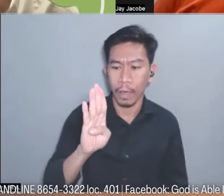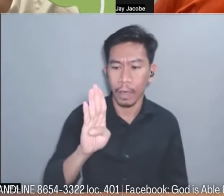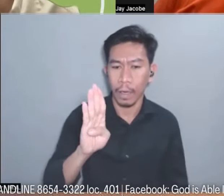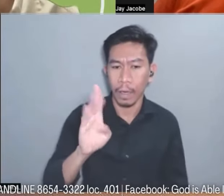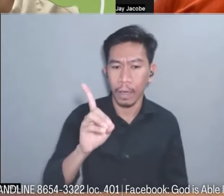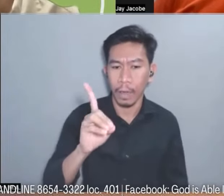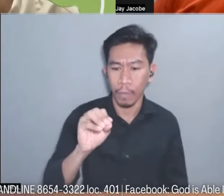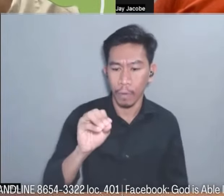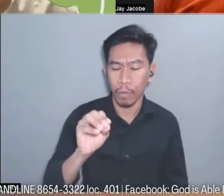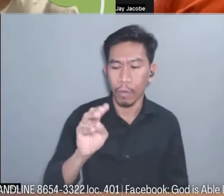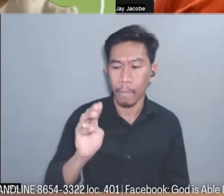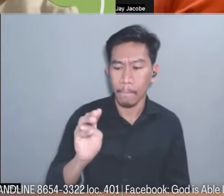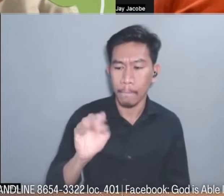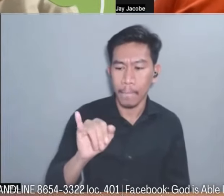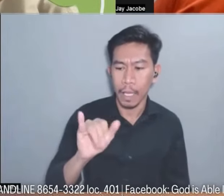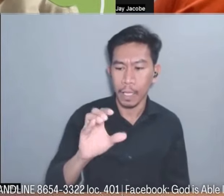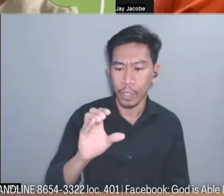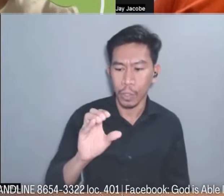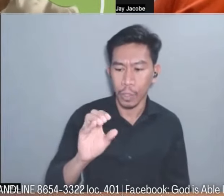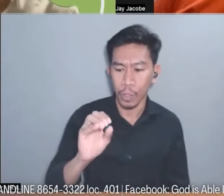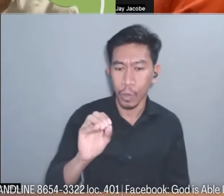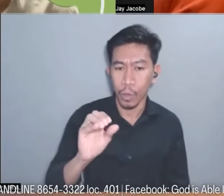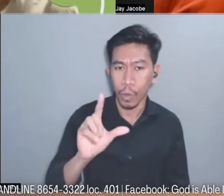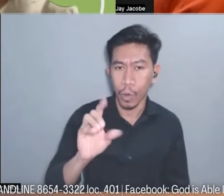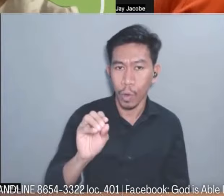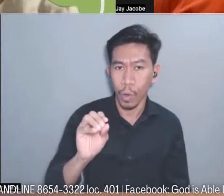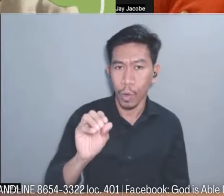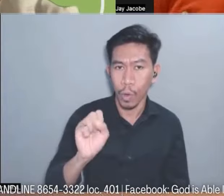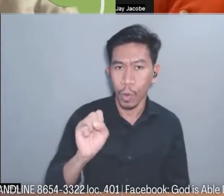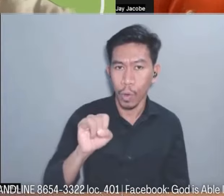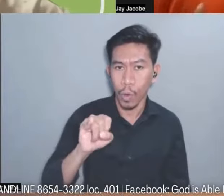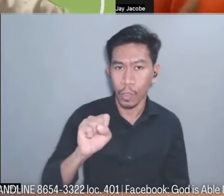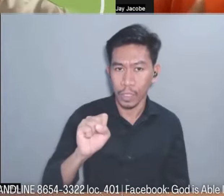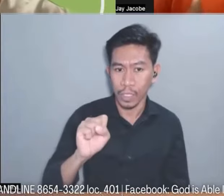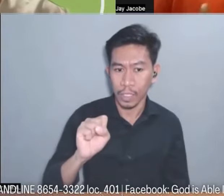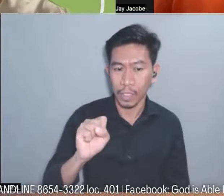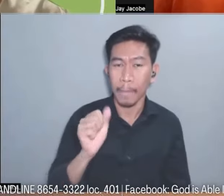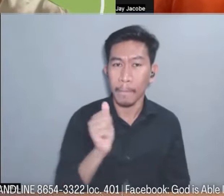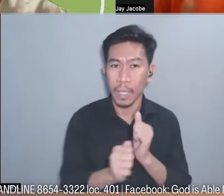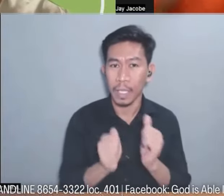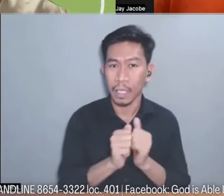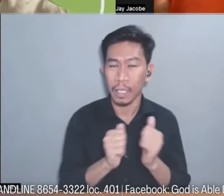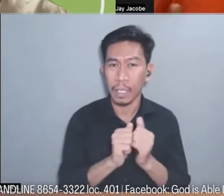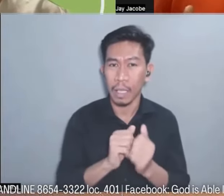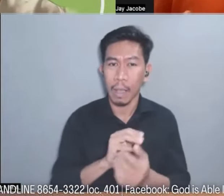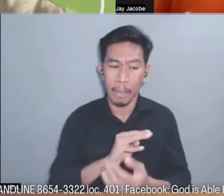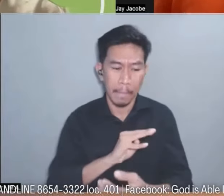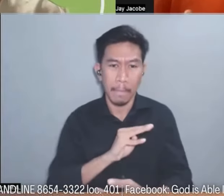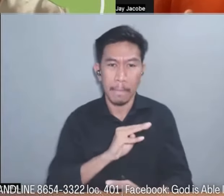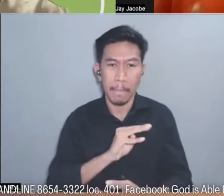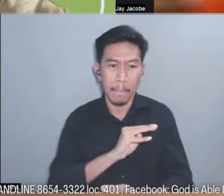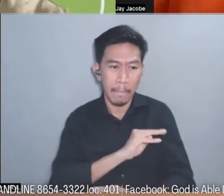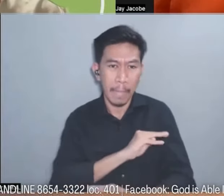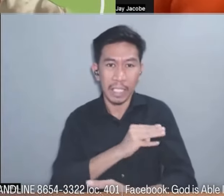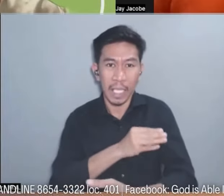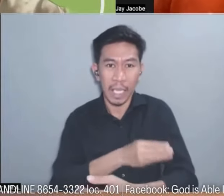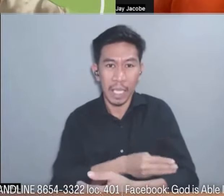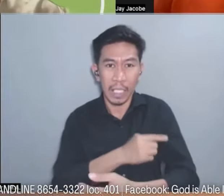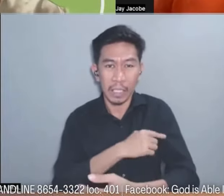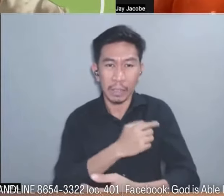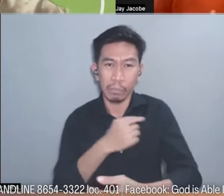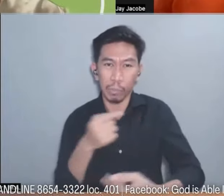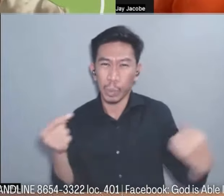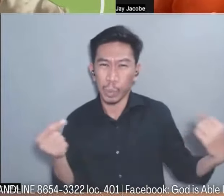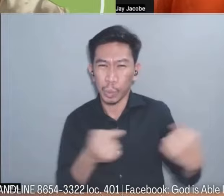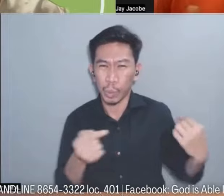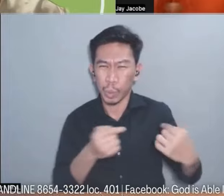rhabdomyolyosis rhabdomyolyosis po yung ibig sabihin yung excessive pain of muscle due to excessive work usually ang